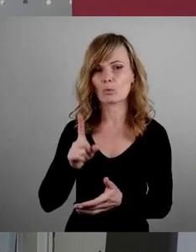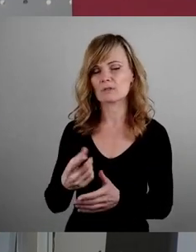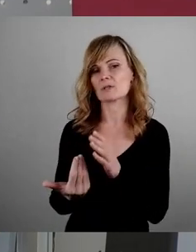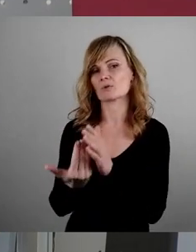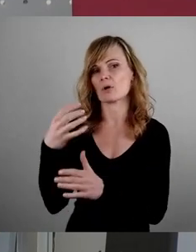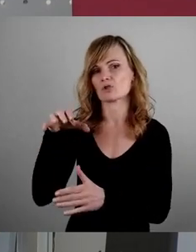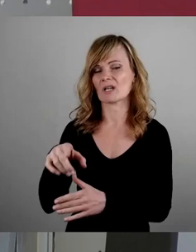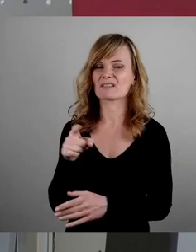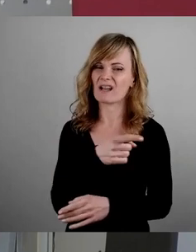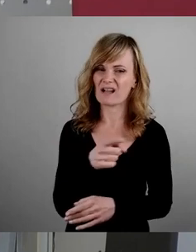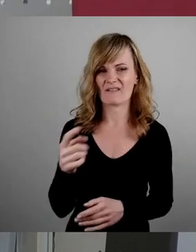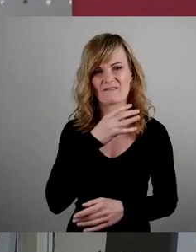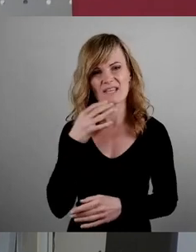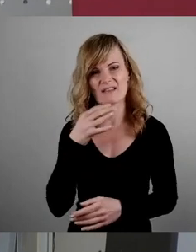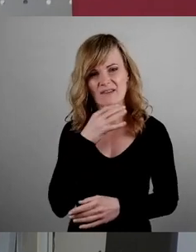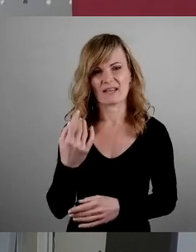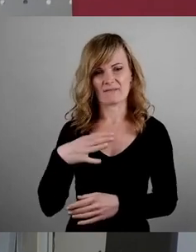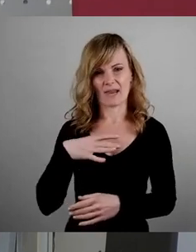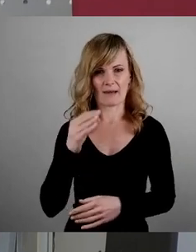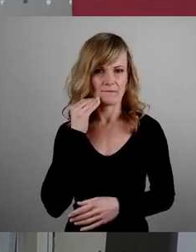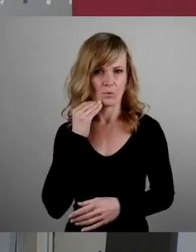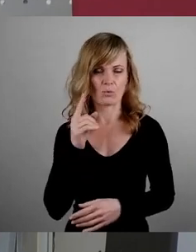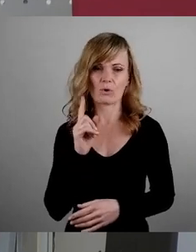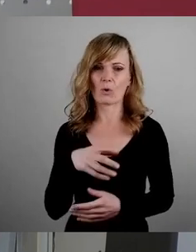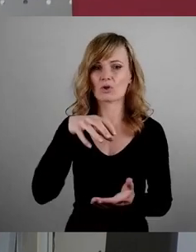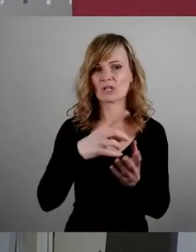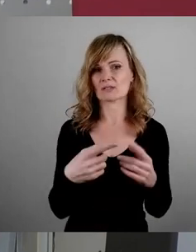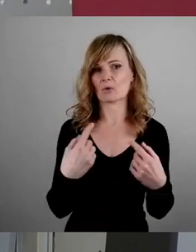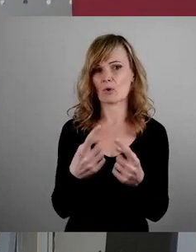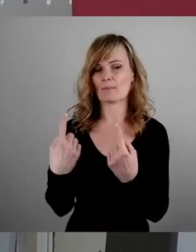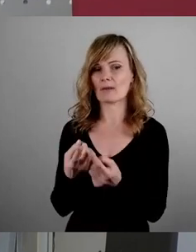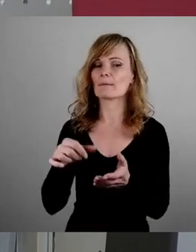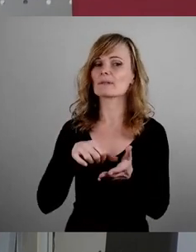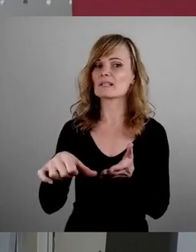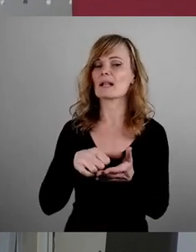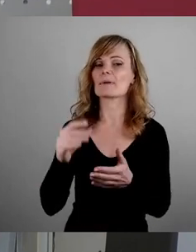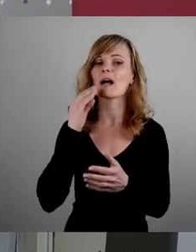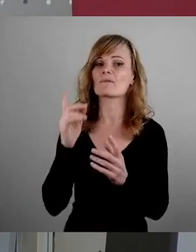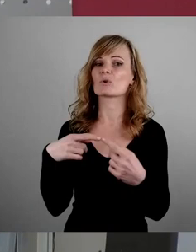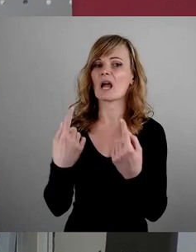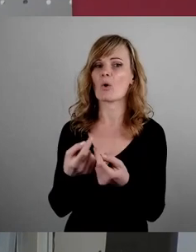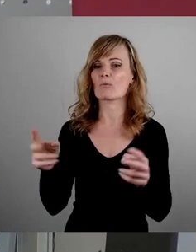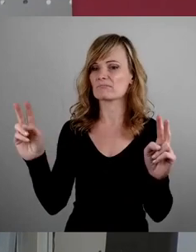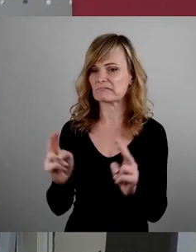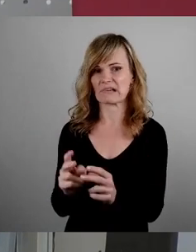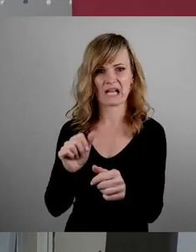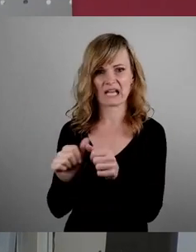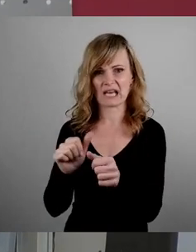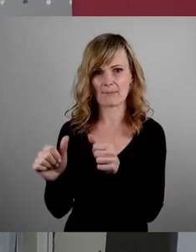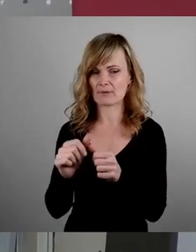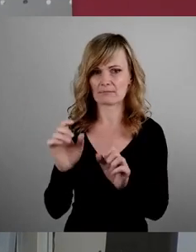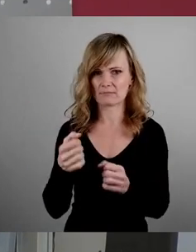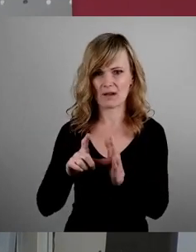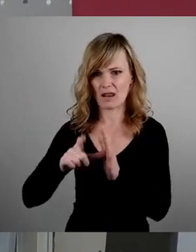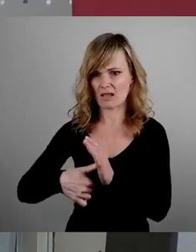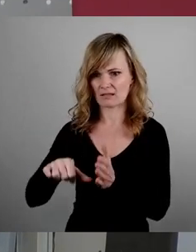Ferienwohnungen, das sind aber auch Stadträume, wo insbesondere bezahlbarer Wohnraum deutlich knapper ist als in anderen Teilen unserer Stadt. Und